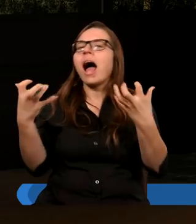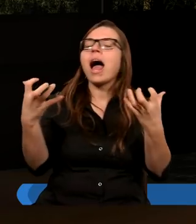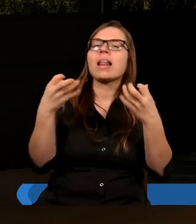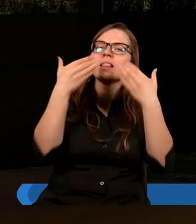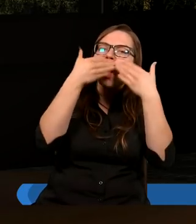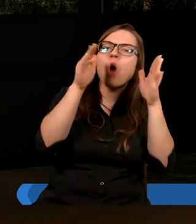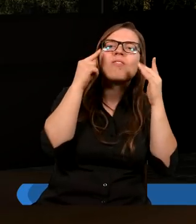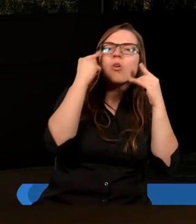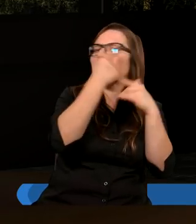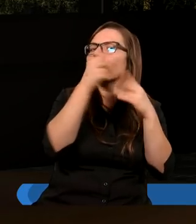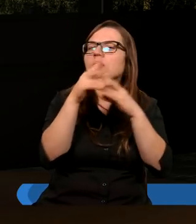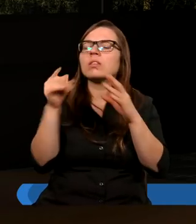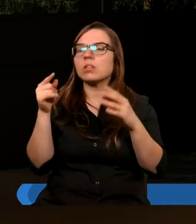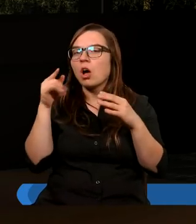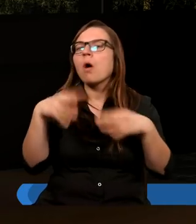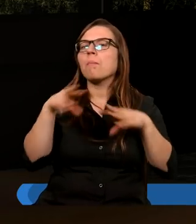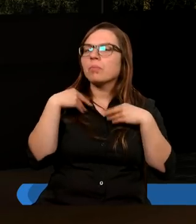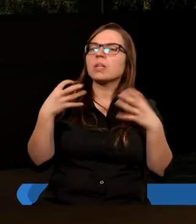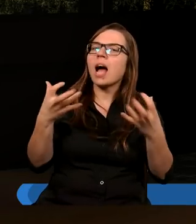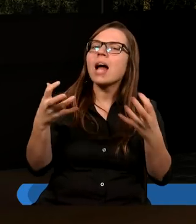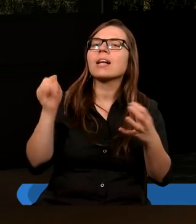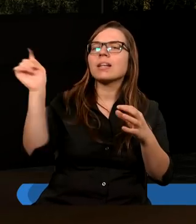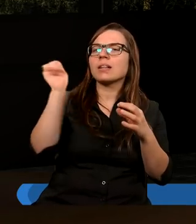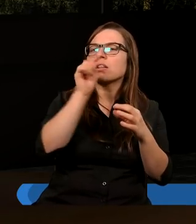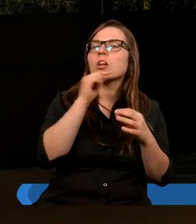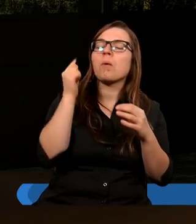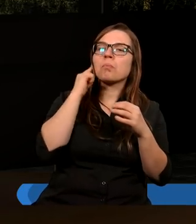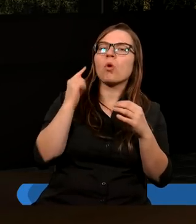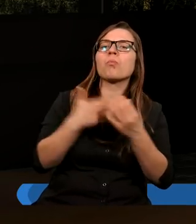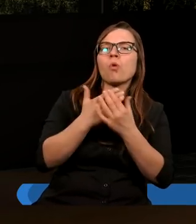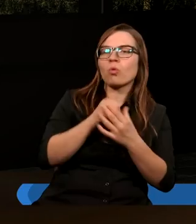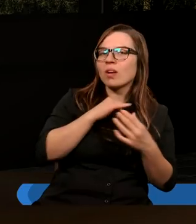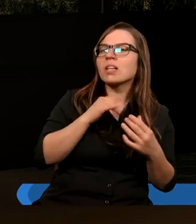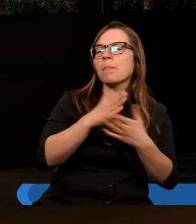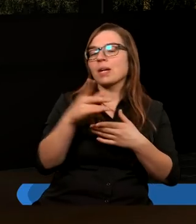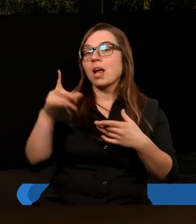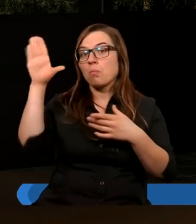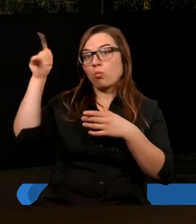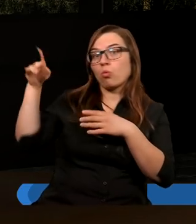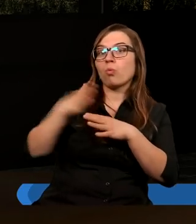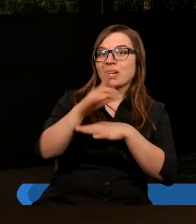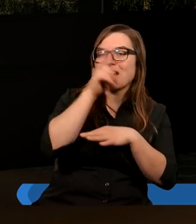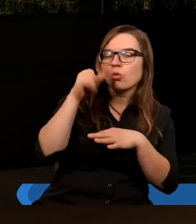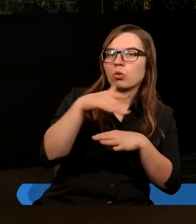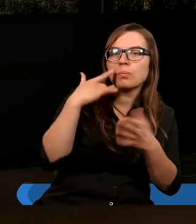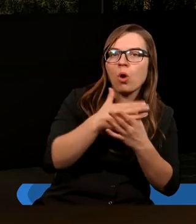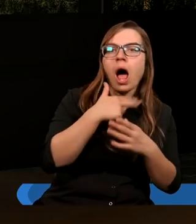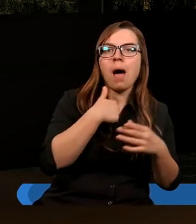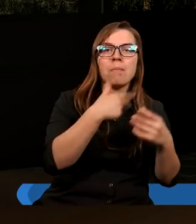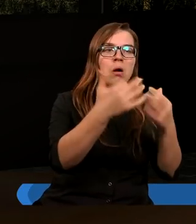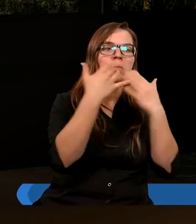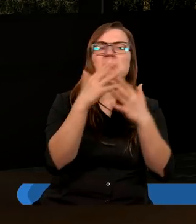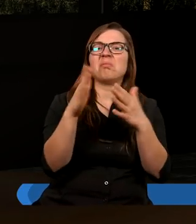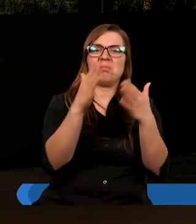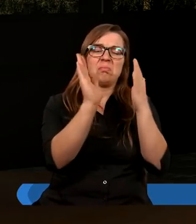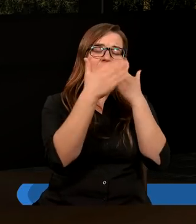rozjaśniać, wtedy może pomagać, wtedy, tak jak mówiliśmy, może posługiwać się poprzez ludzi. A jeżeli my się zamkniemy,